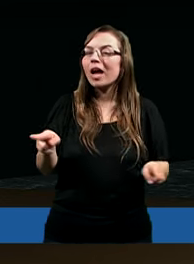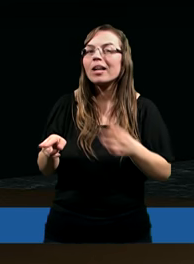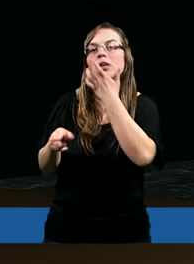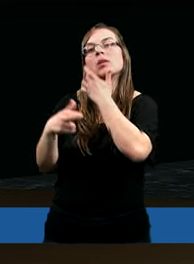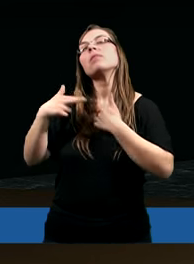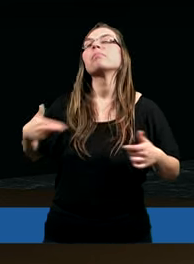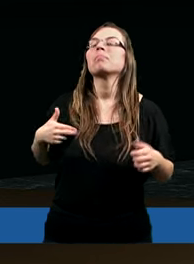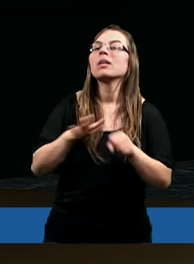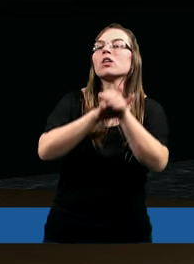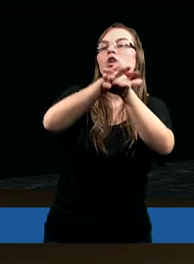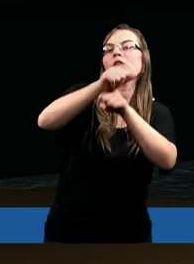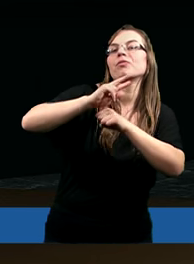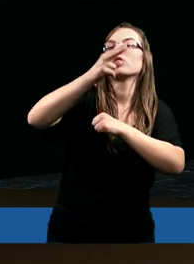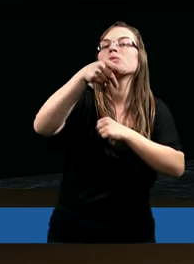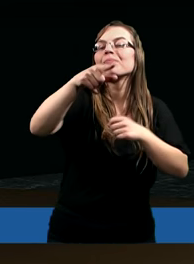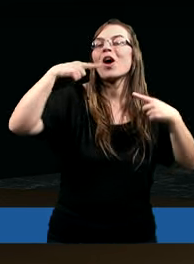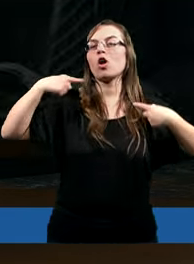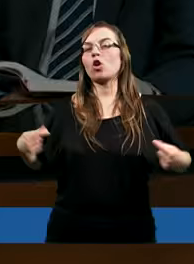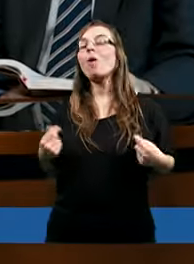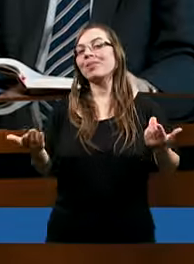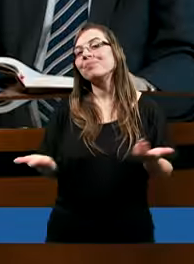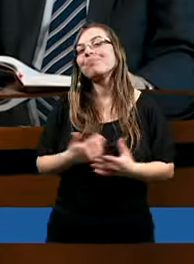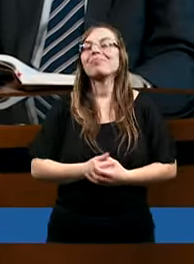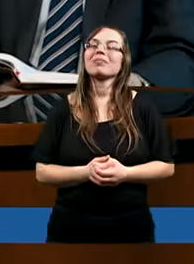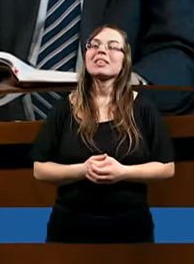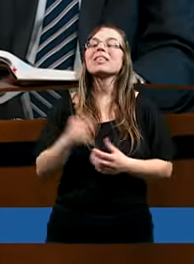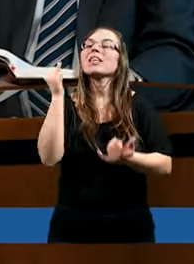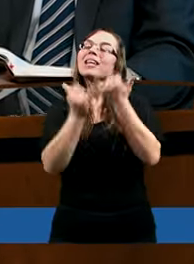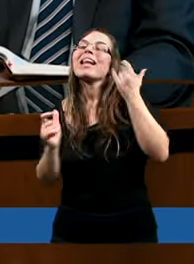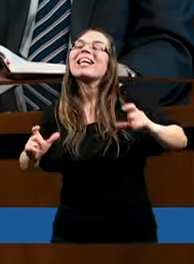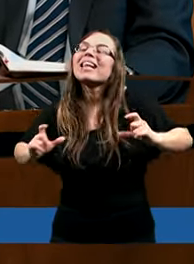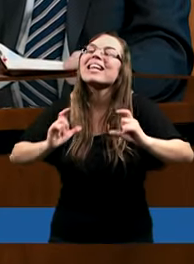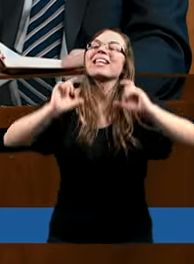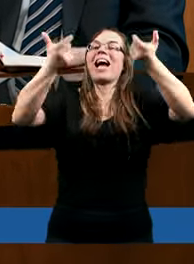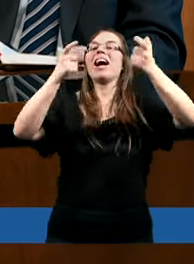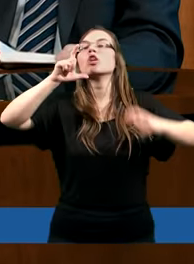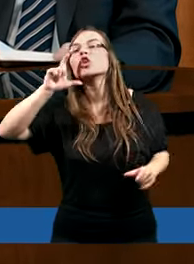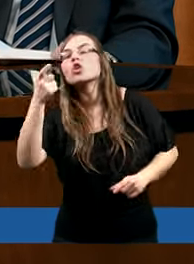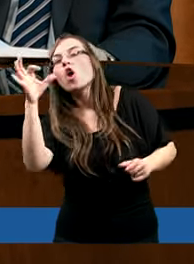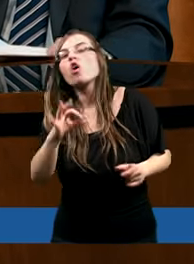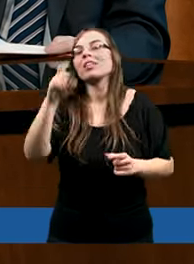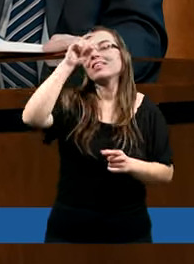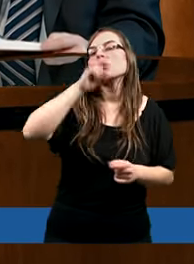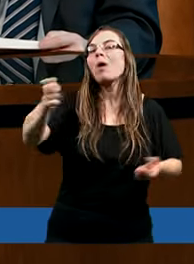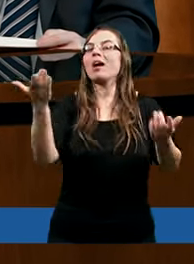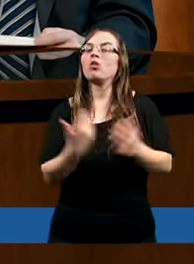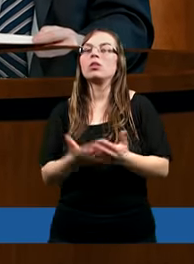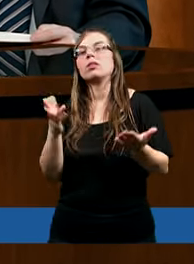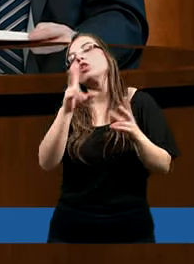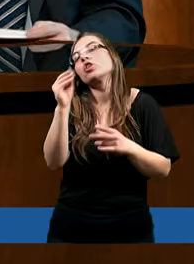my krzywdzimy drugich ludzi. Ale jeżeli się zdarzy coś złego,